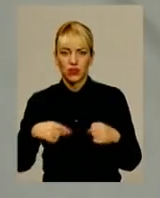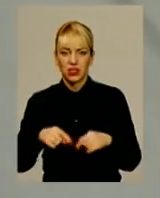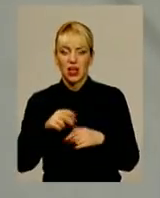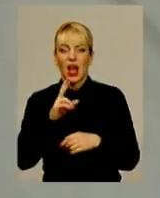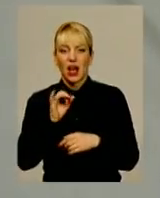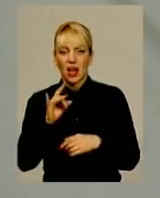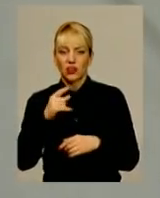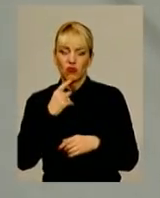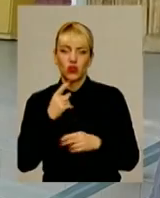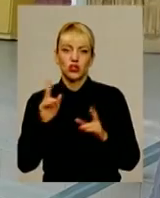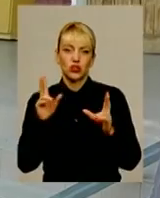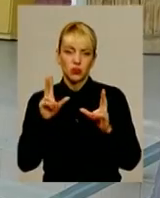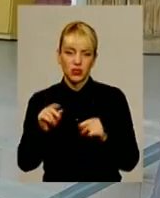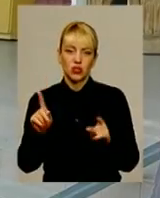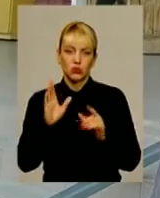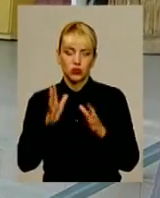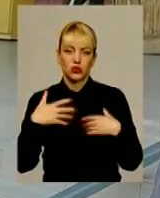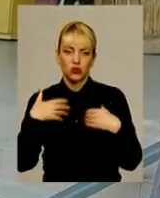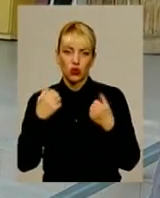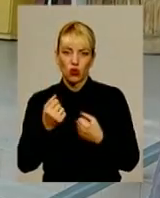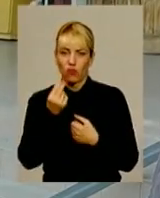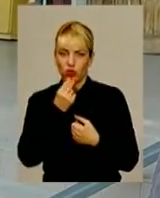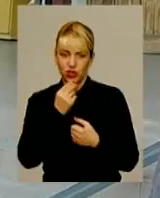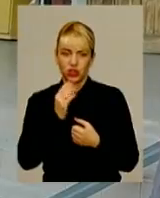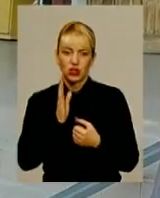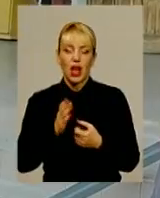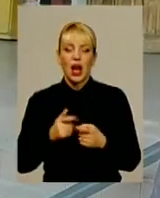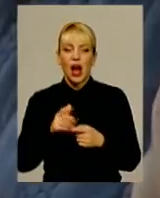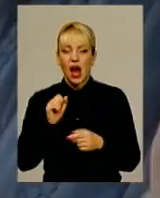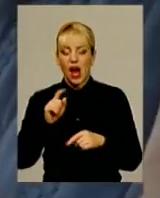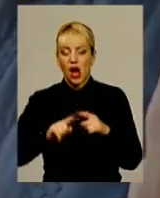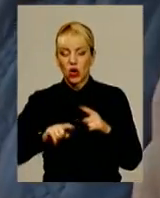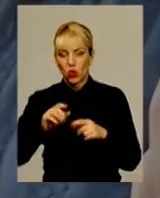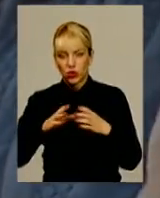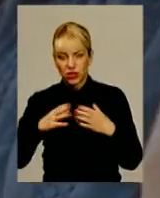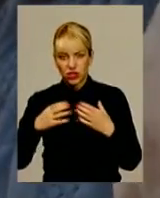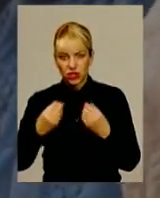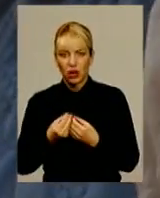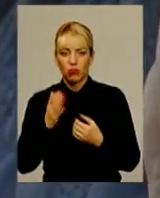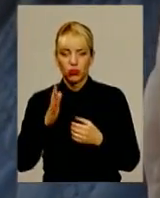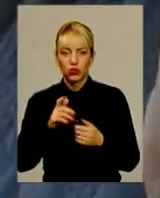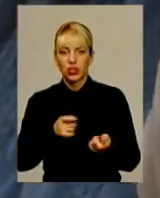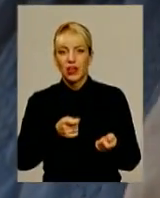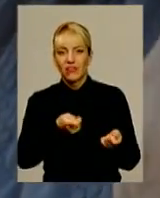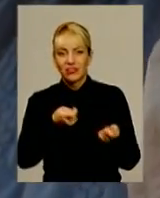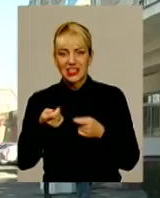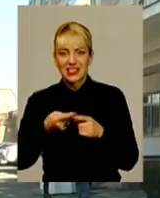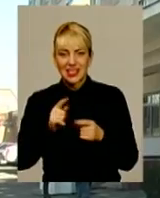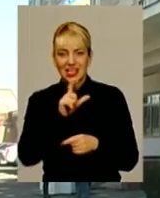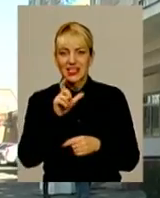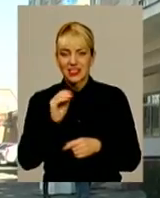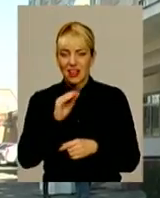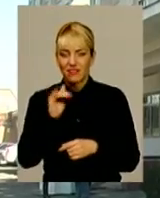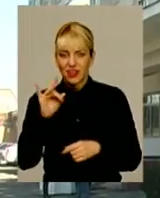споживати лише здорову їжу. Родичі збираються віднести гори з ефір для експертизи. Та шкодують. Освітяни здоров'ям